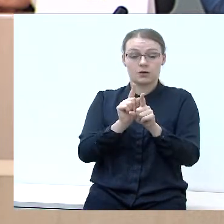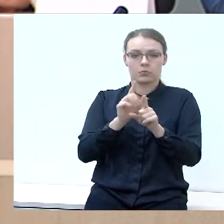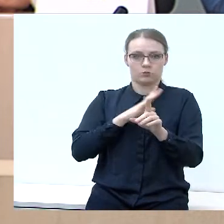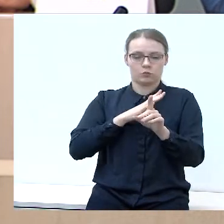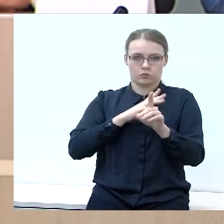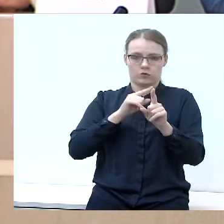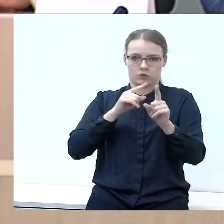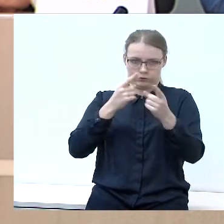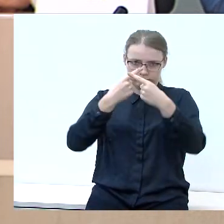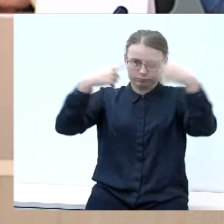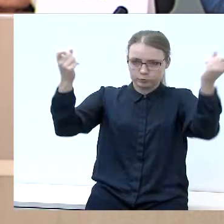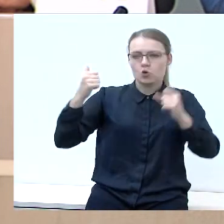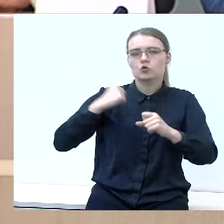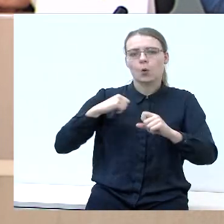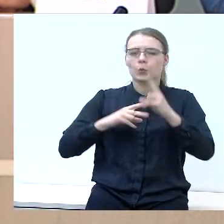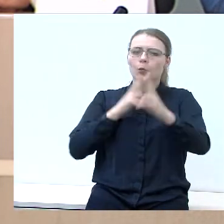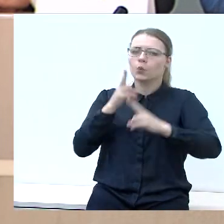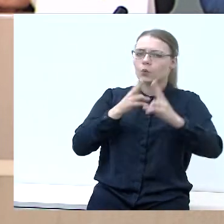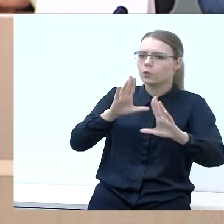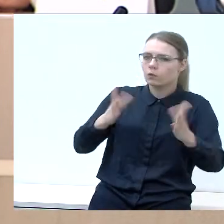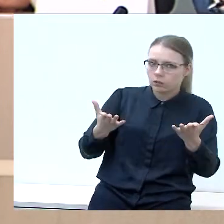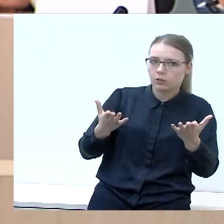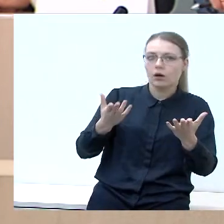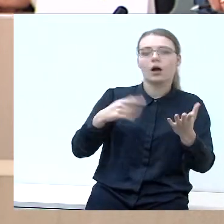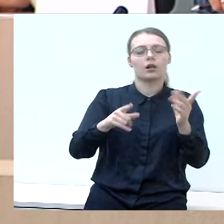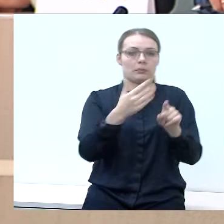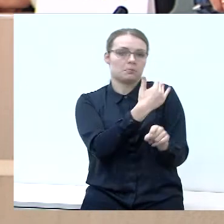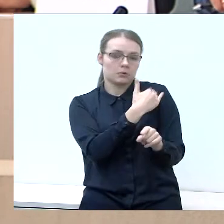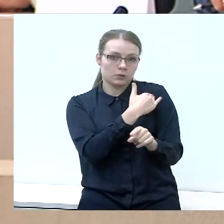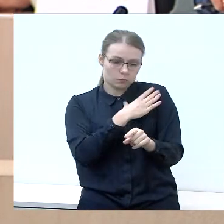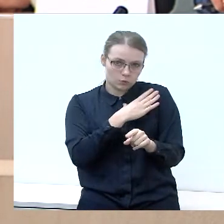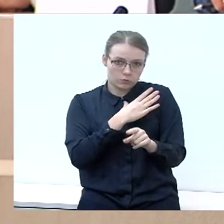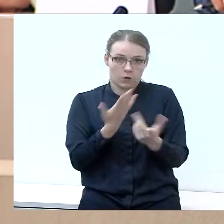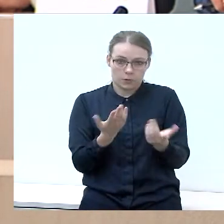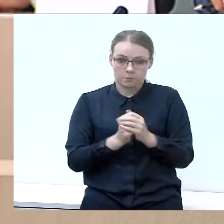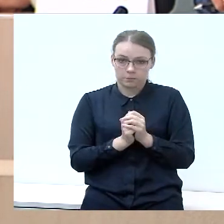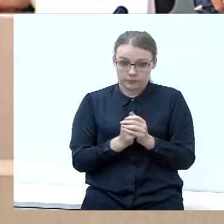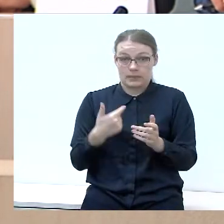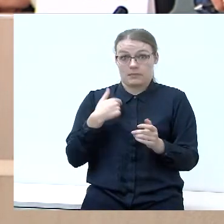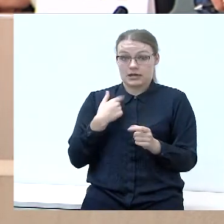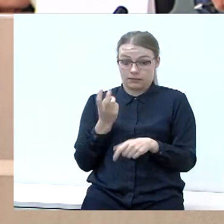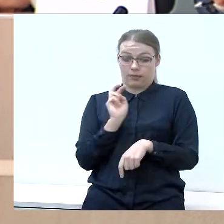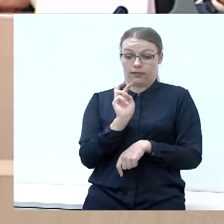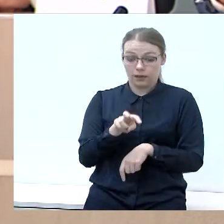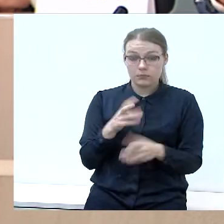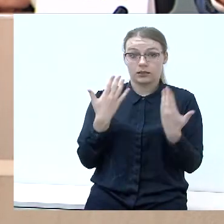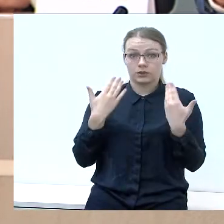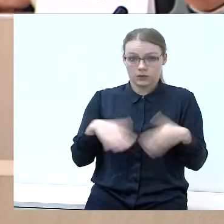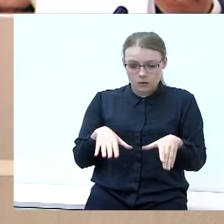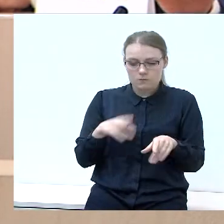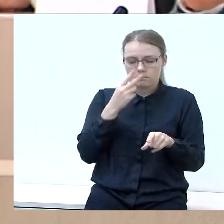atsiliepimai, žmonys neatsiliepi. Tačiau, kada atėjom ir pradėjom jau tuos medžius genėti ir